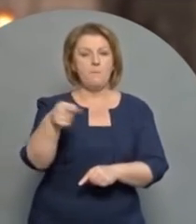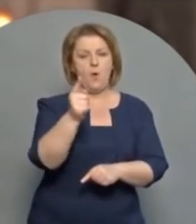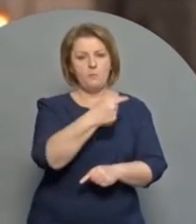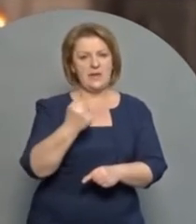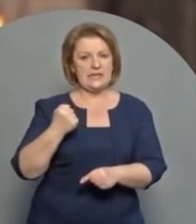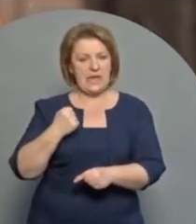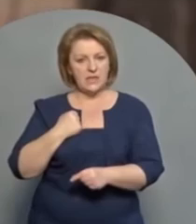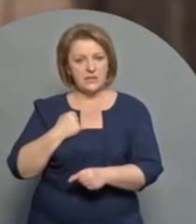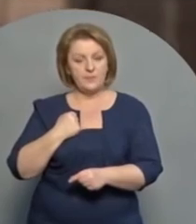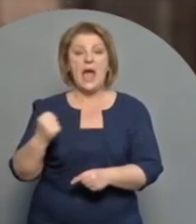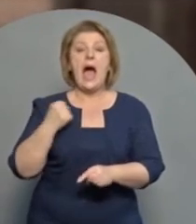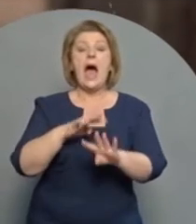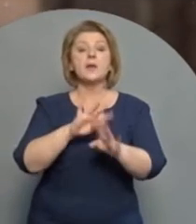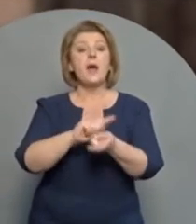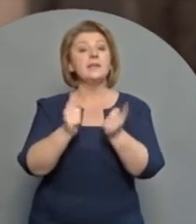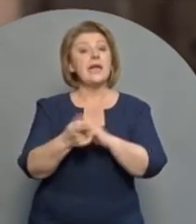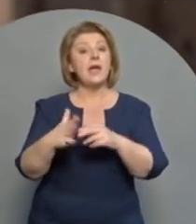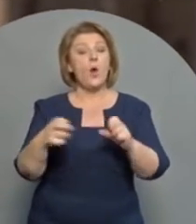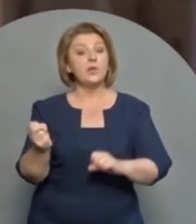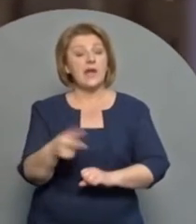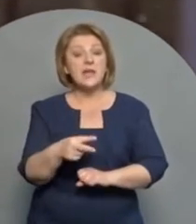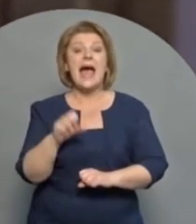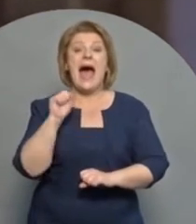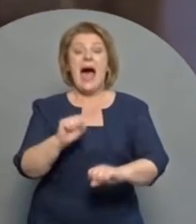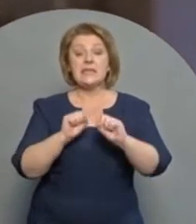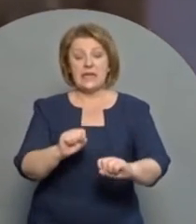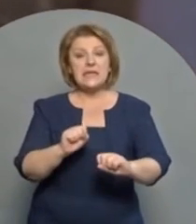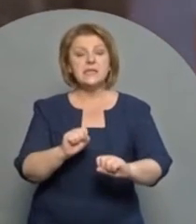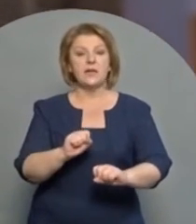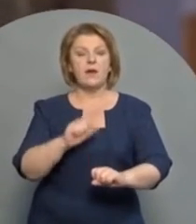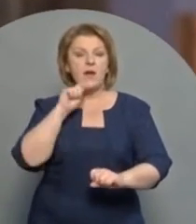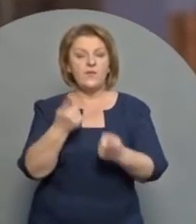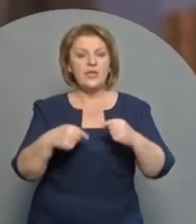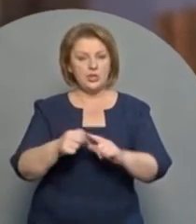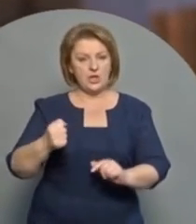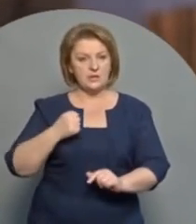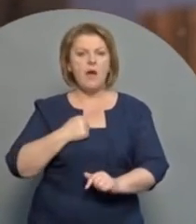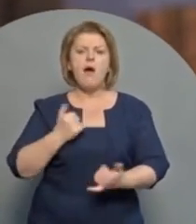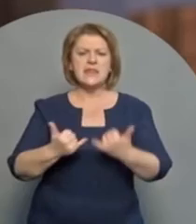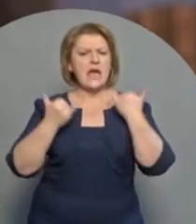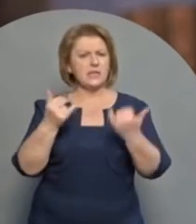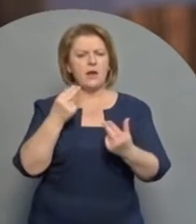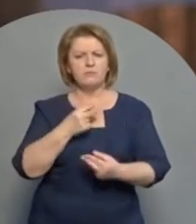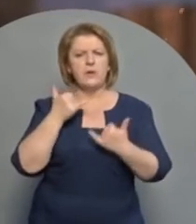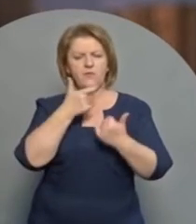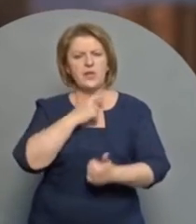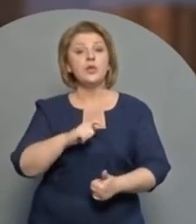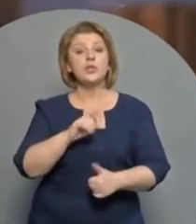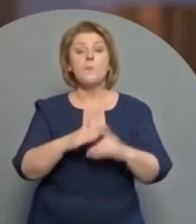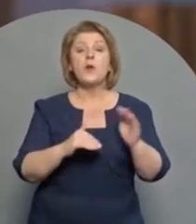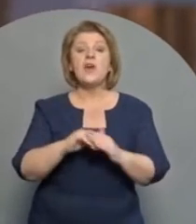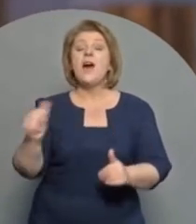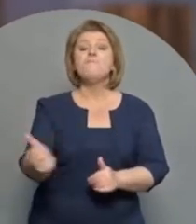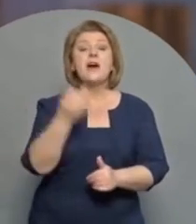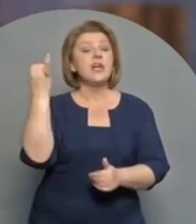без мобілізації. Армія стає контрактною. А захисник вітчизни – одна із найшляхетніших професій.